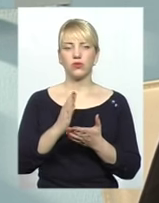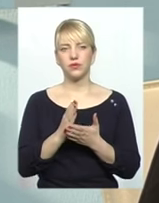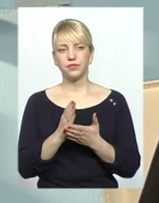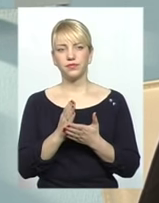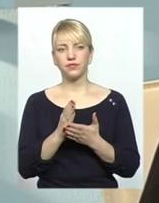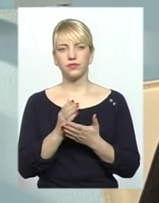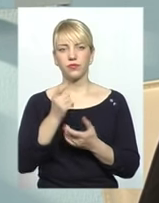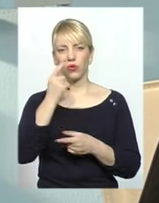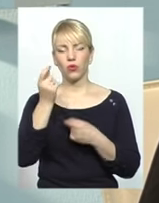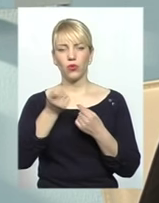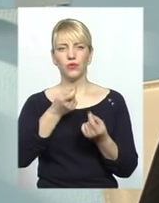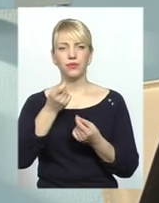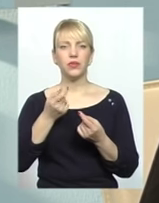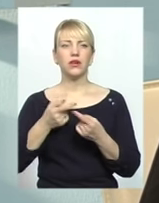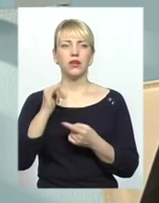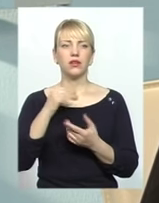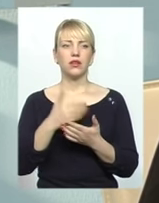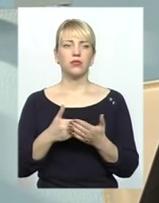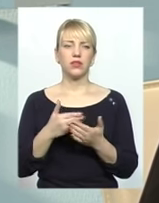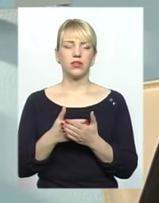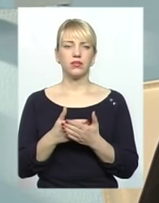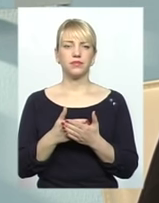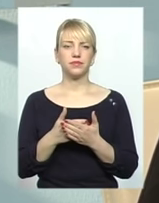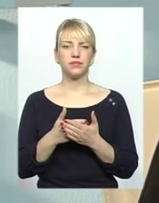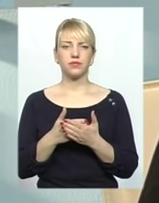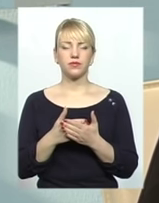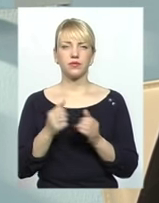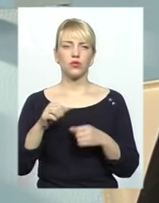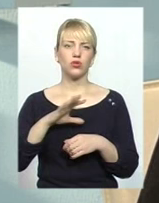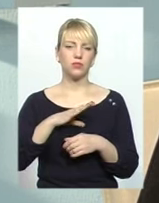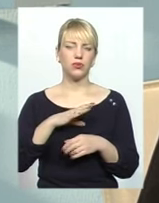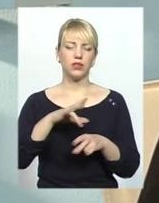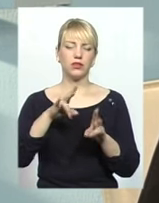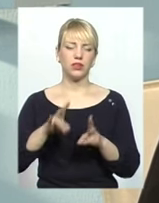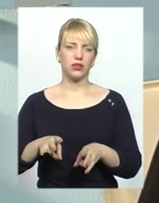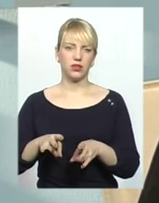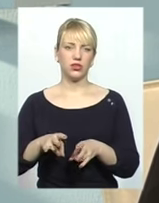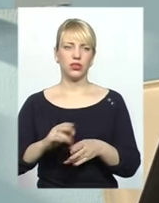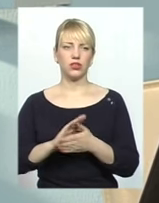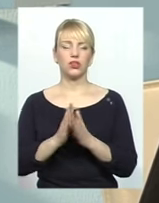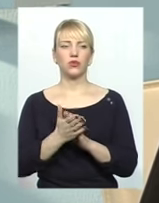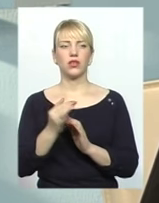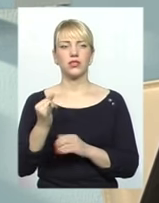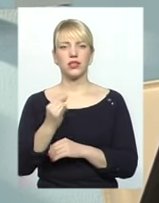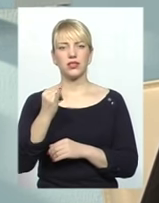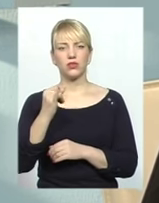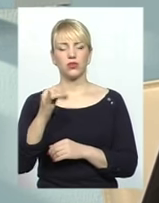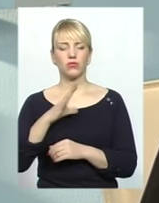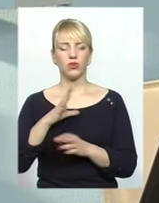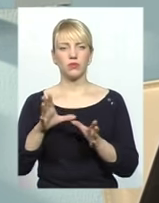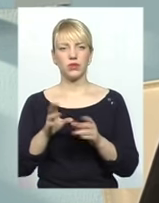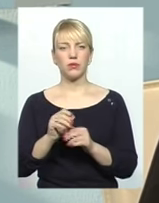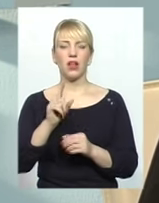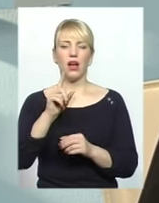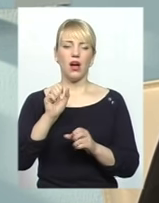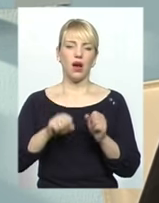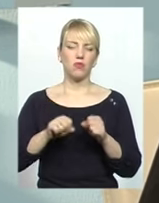під увагу береться якісь такі, ну, може бути якісь там трагічні ситуації з історією, може, спільною. І, ну,